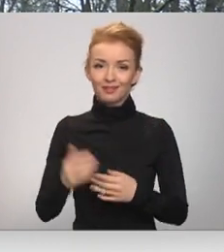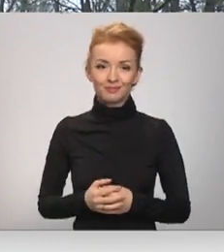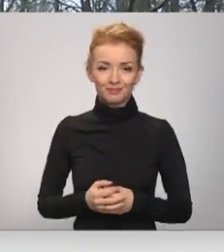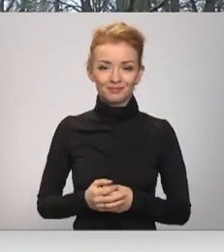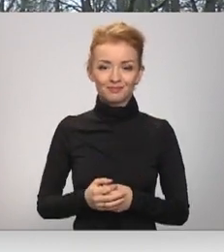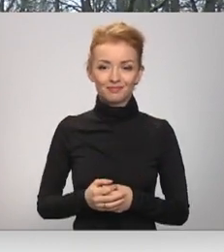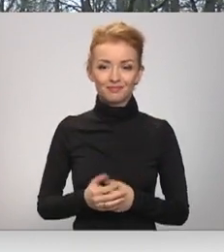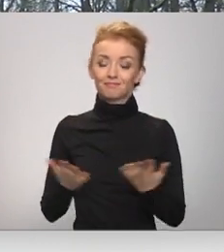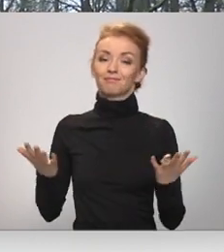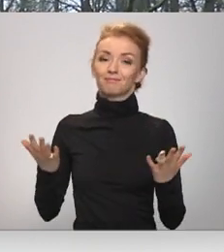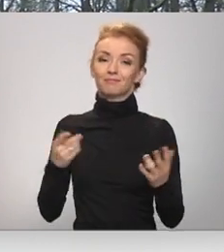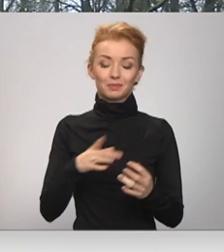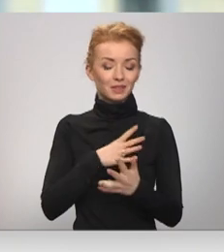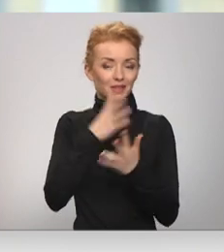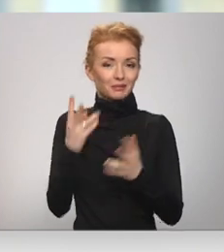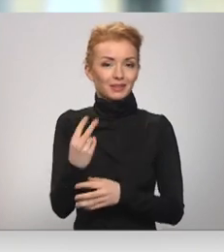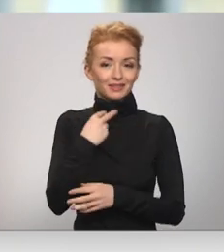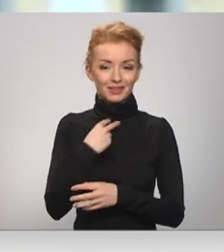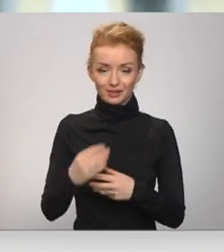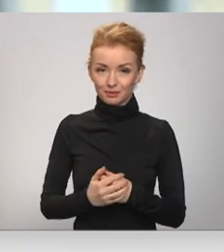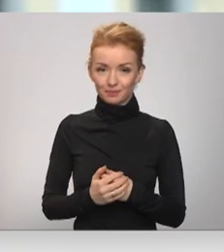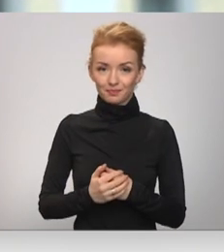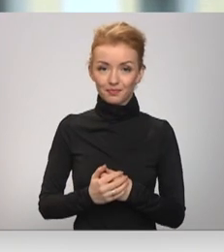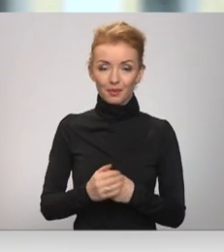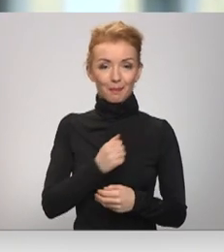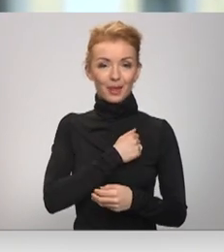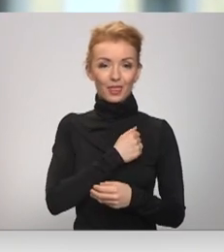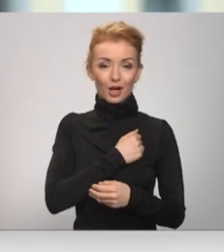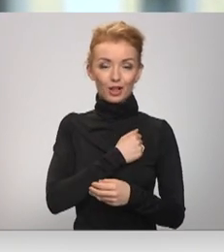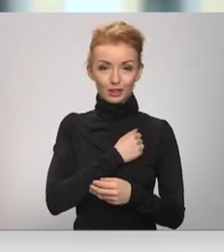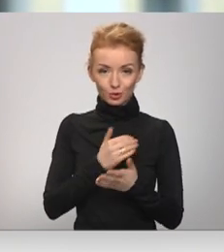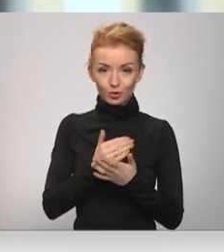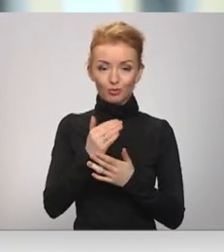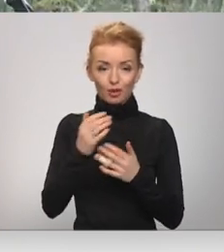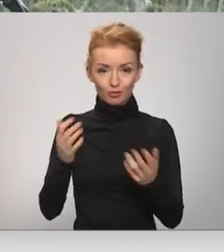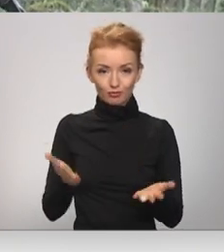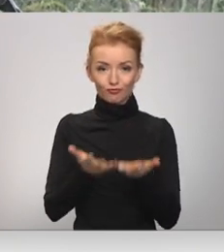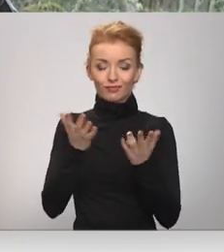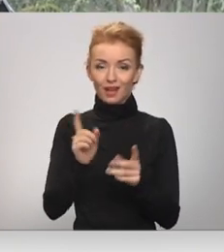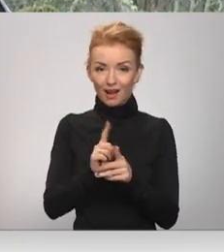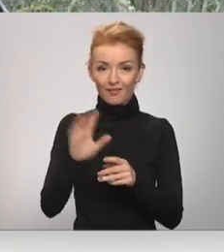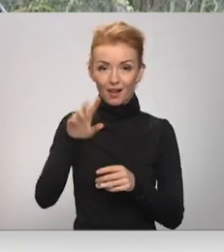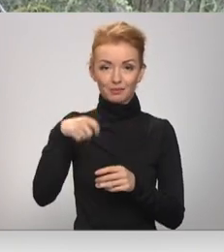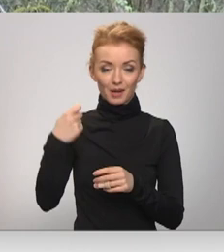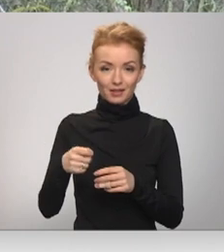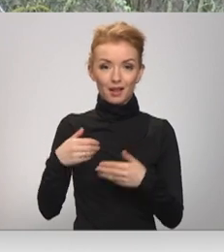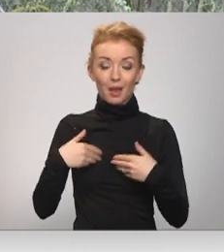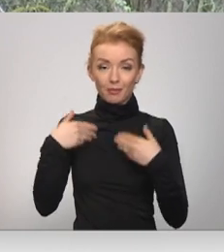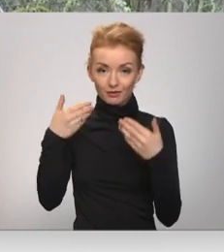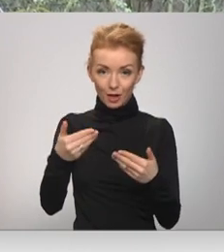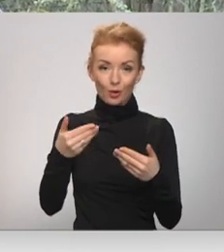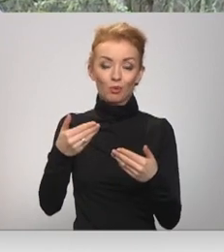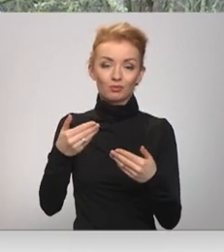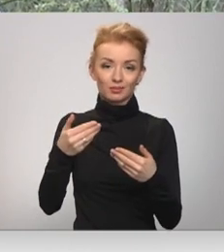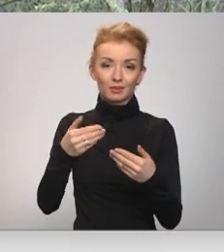Tas bija vienas no mūsu lielākiem pārsteigumiem. Patriotismu garu stiprin arī valsts prezidenta apsēkuma vēstuli pagastam, kura